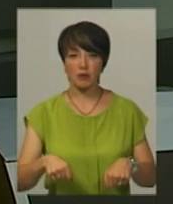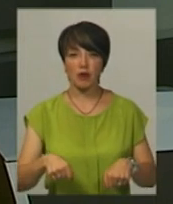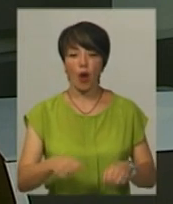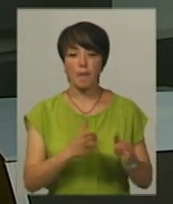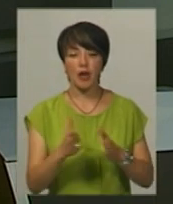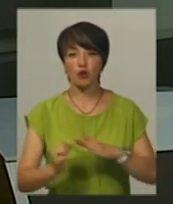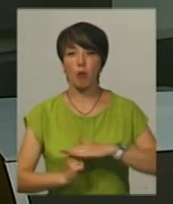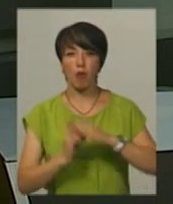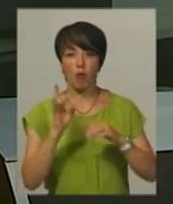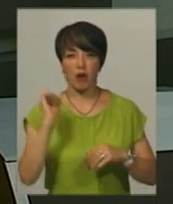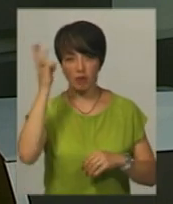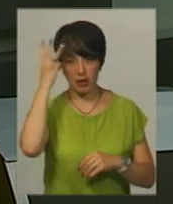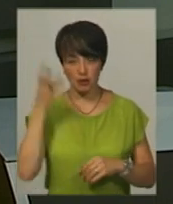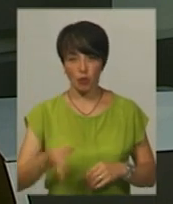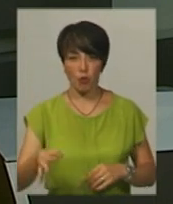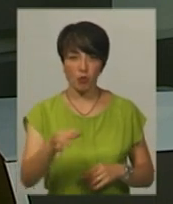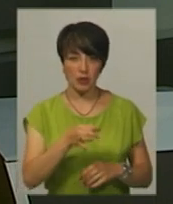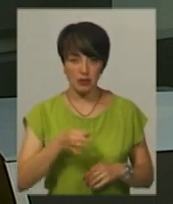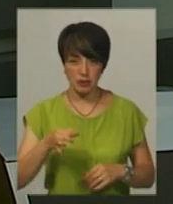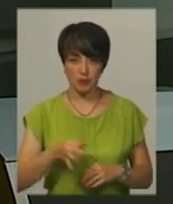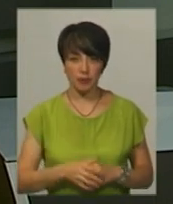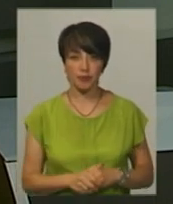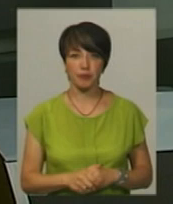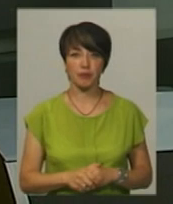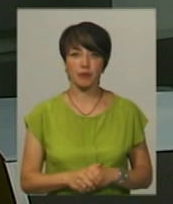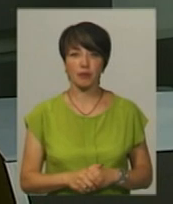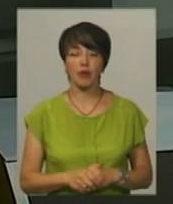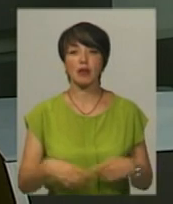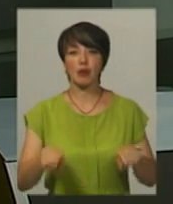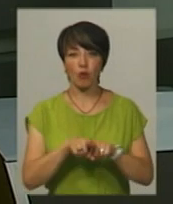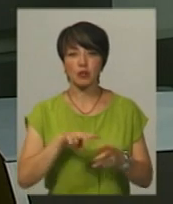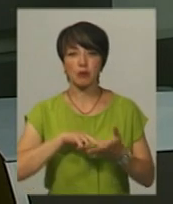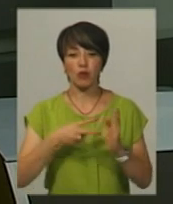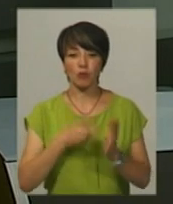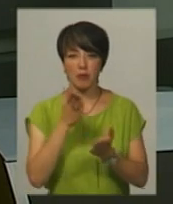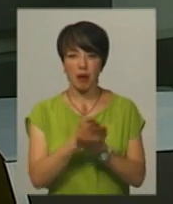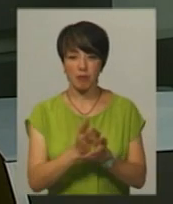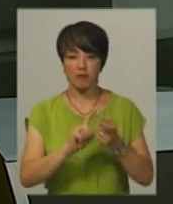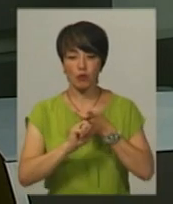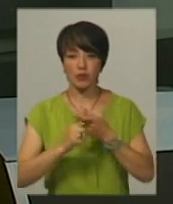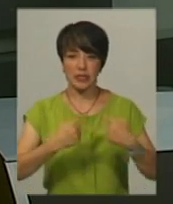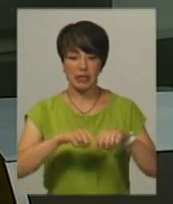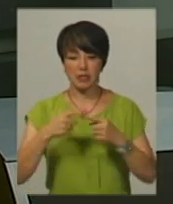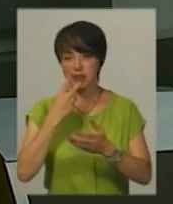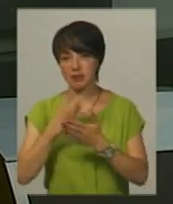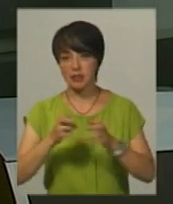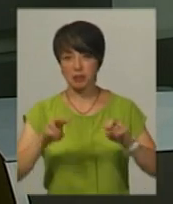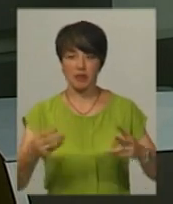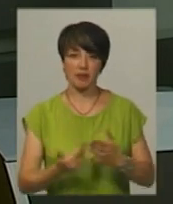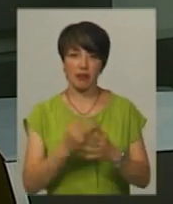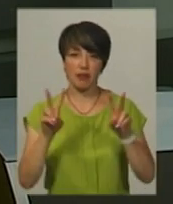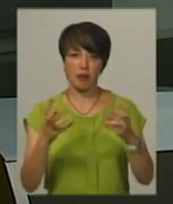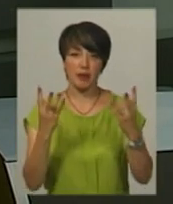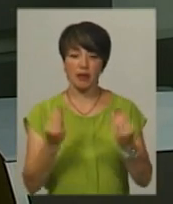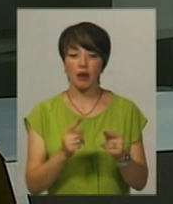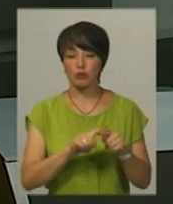мережі опори у Хмельницькій області – Володимир Гарієвський. Також заплановані прямі включення з дільниць. Дивіться спецвипуск «Тема